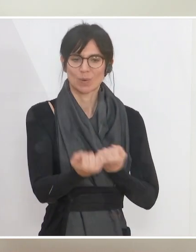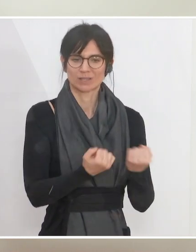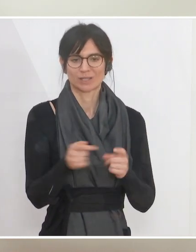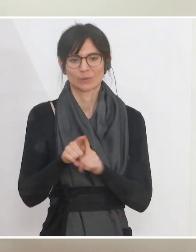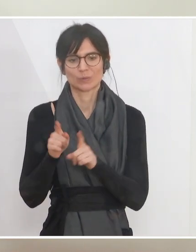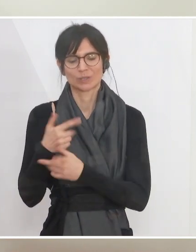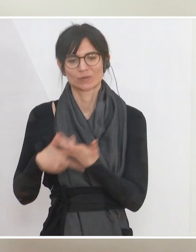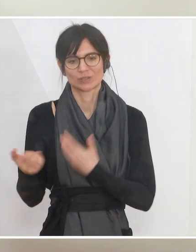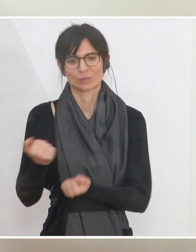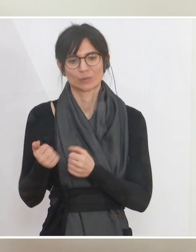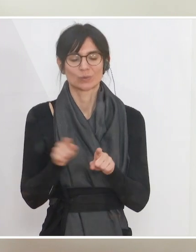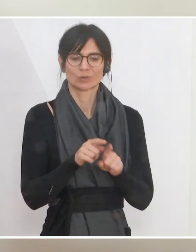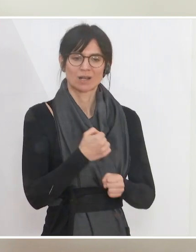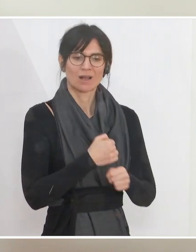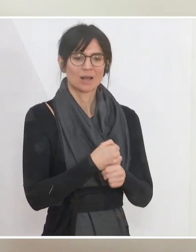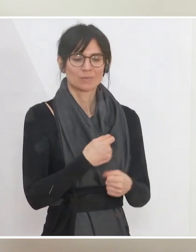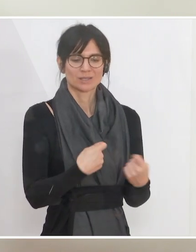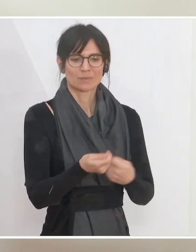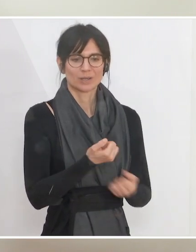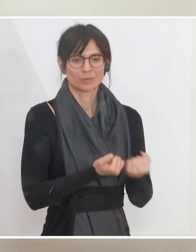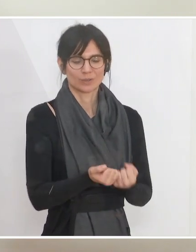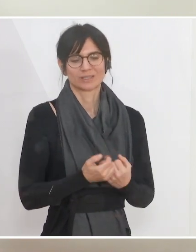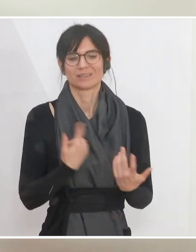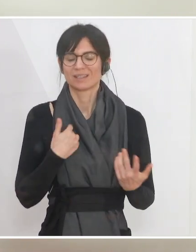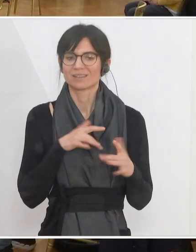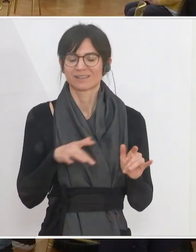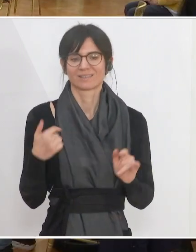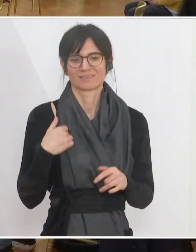Bereich der Wirtschaftspolitik und Arbeitsmarktpolitik damit geschafft haben. Herzlichen Dank.